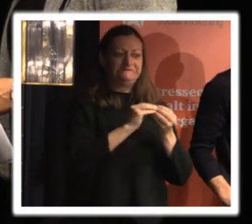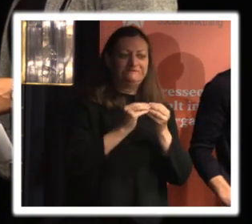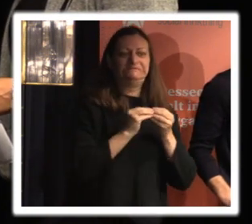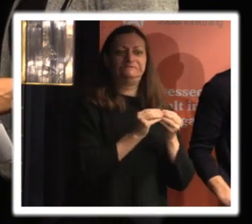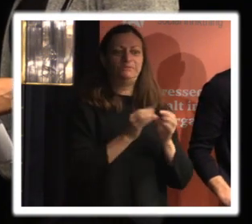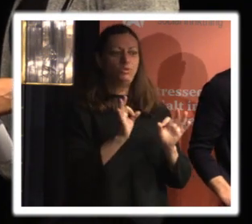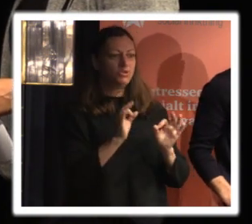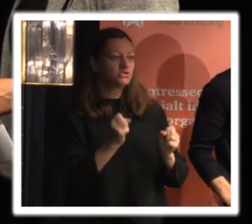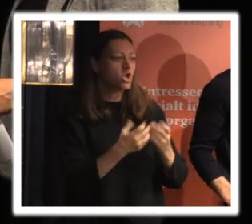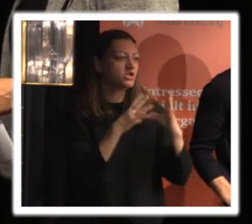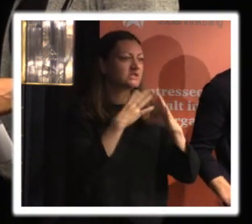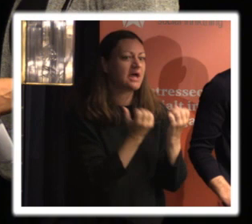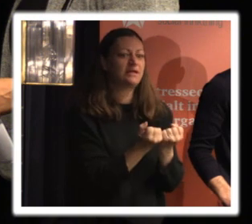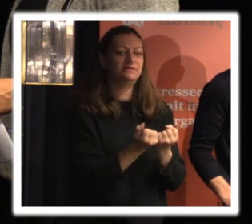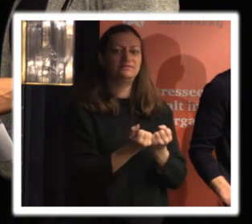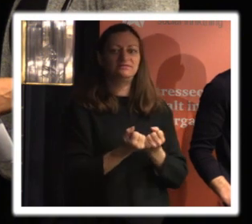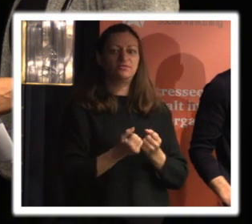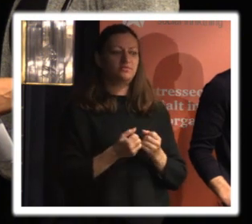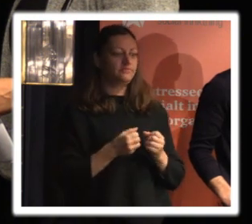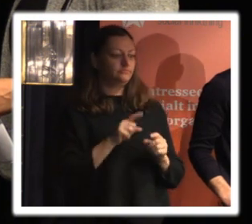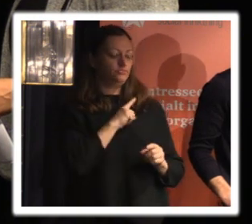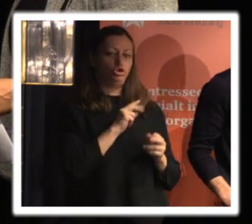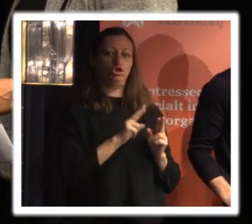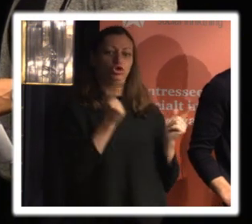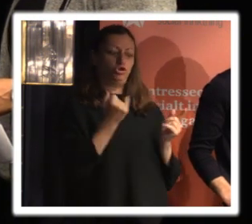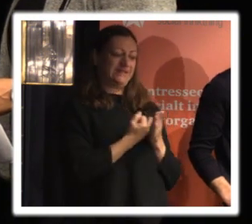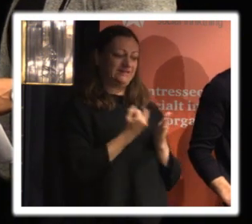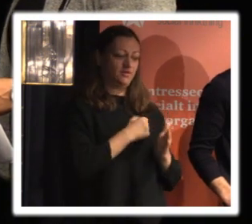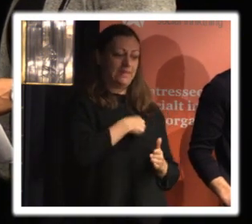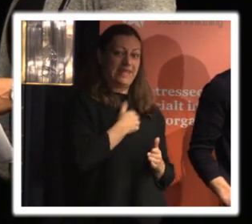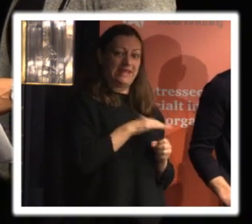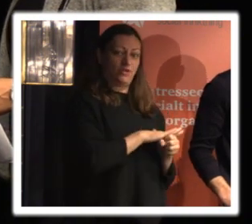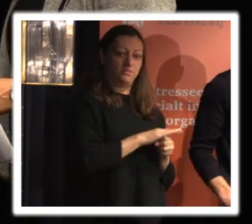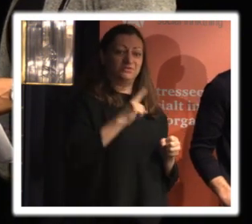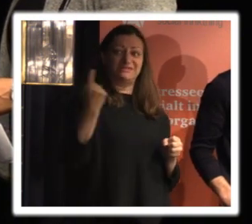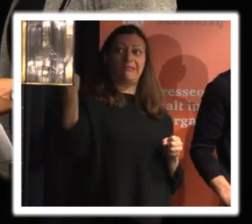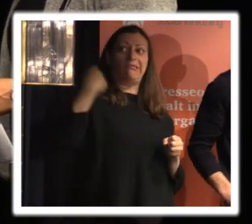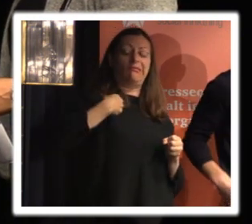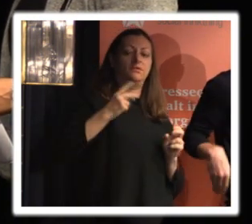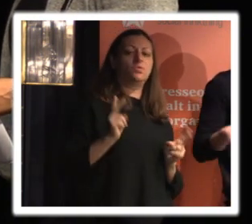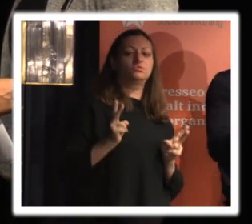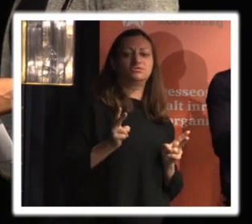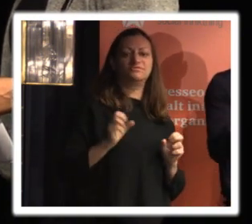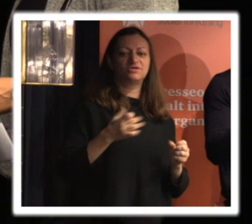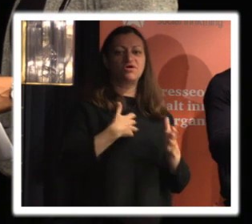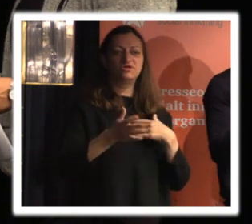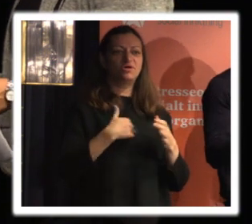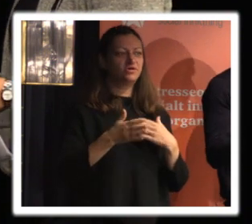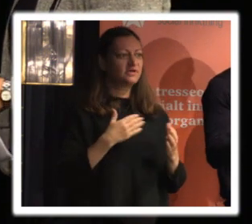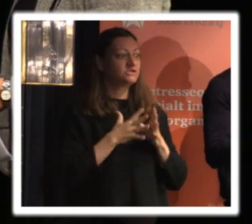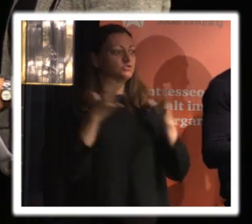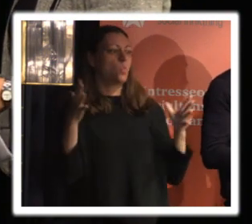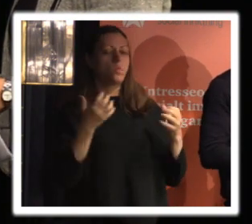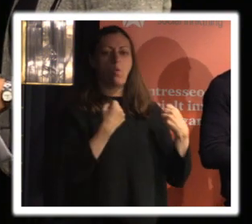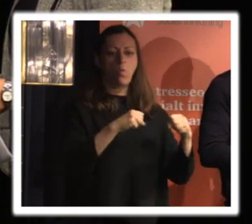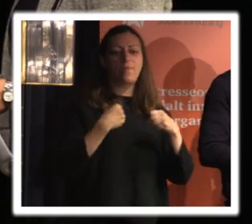gå ihop och nyheter inom sitt område så kommer liksom det här som ett brev på posten att man ska göra rätt behöver göra rätt